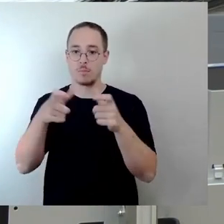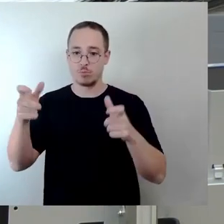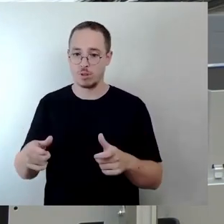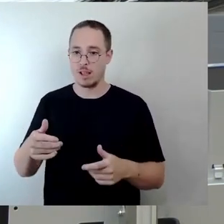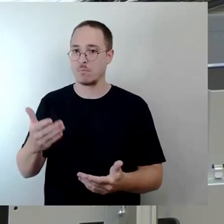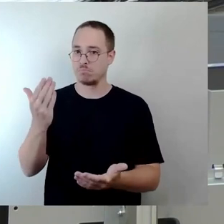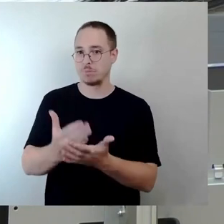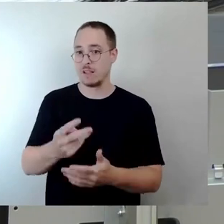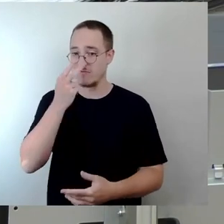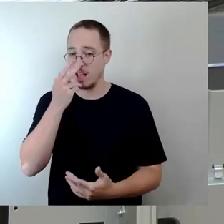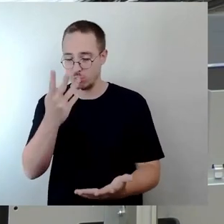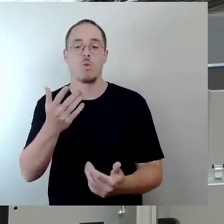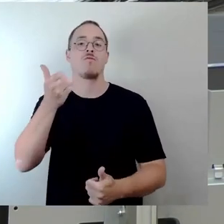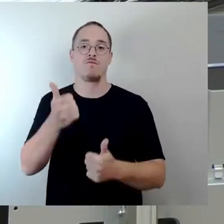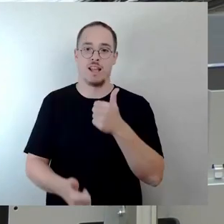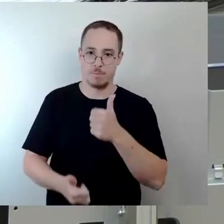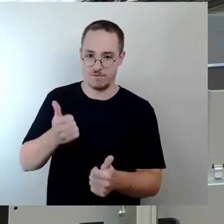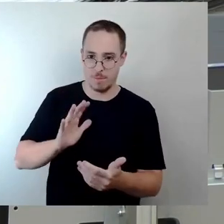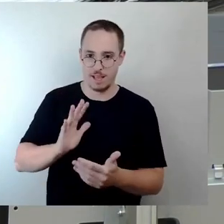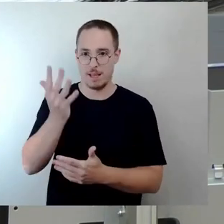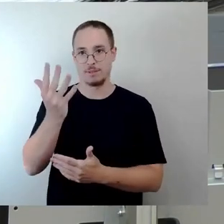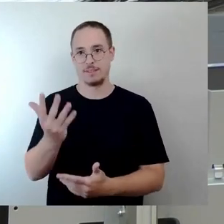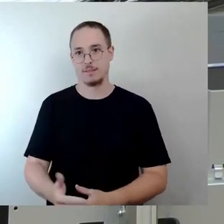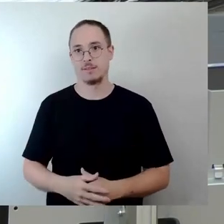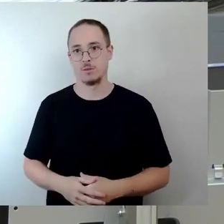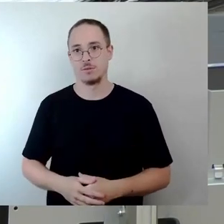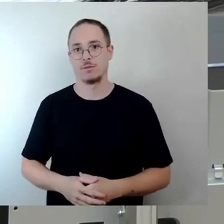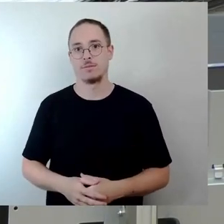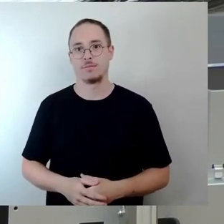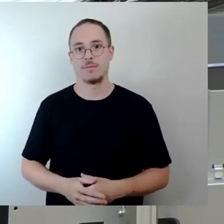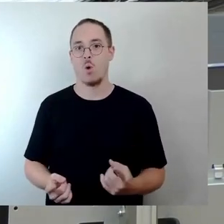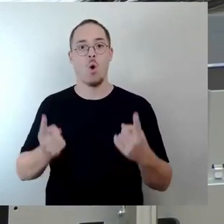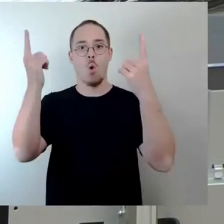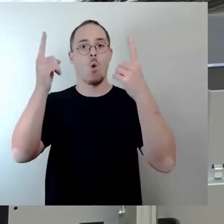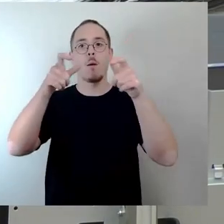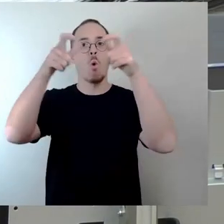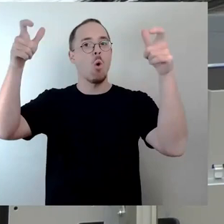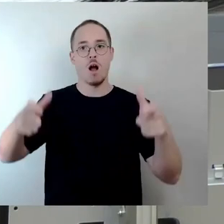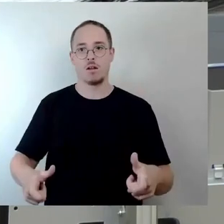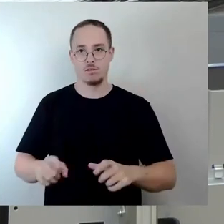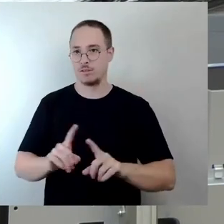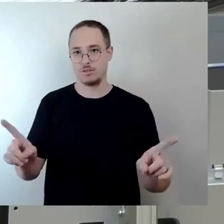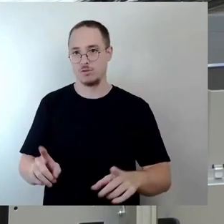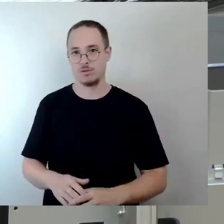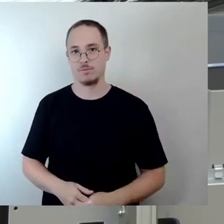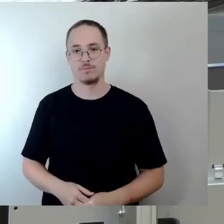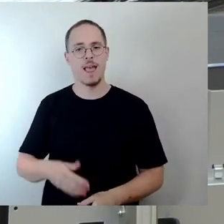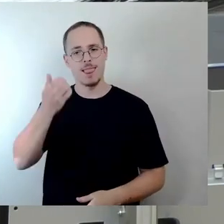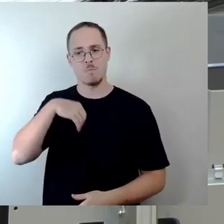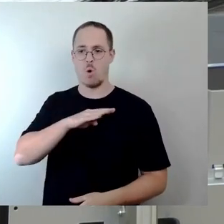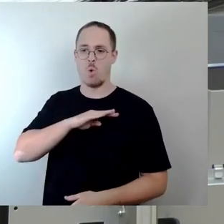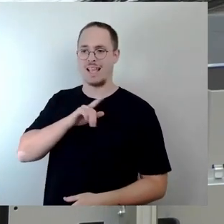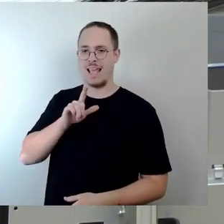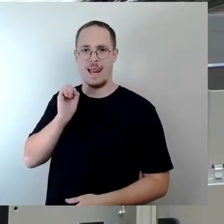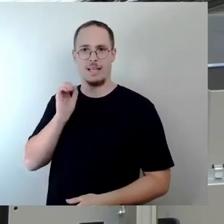jetzt mehrfach gesagt worden. Also ein Hochbunker wird es auf keinen Fall werden. Lieber Kollege Lichty, es gab vor